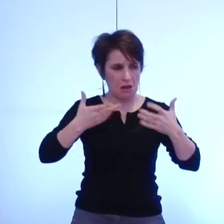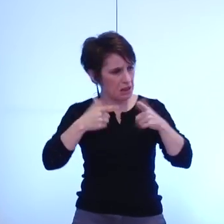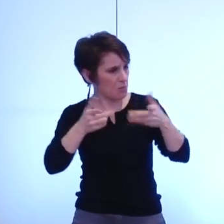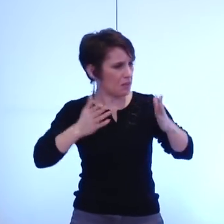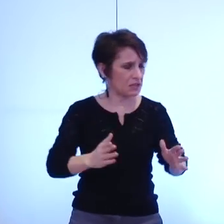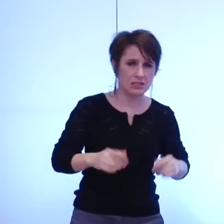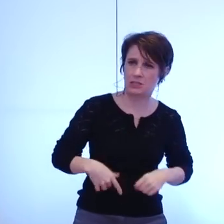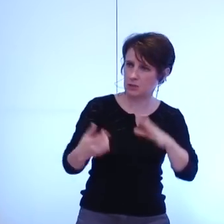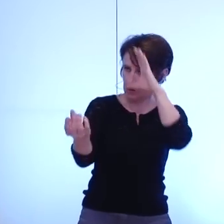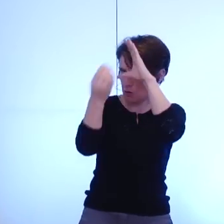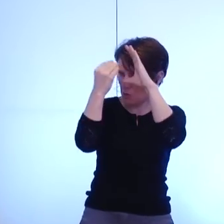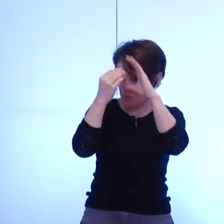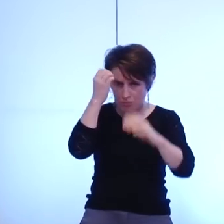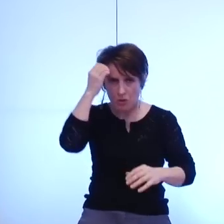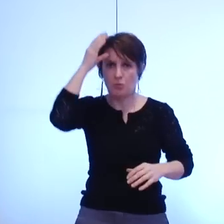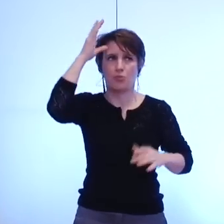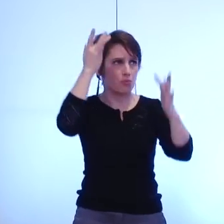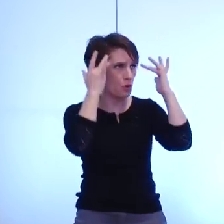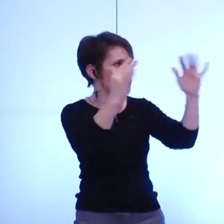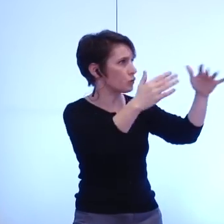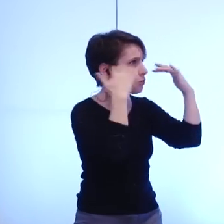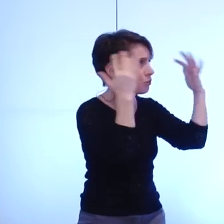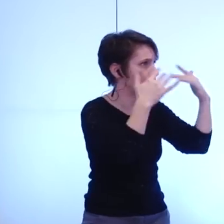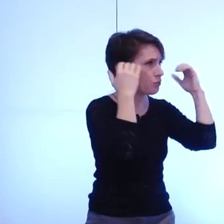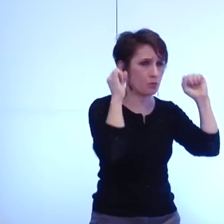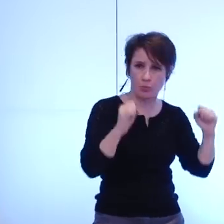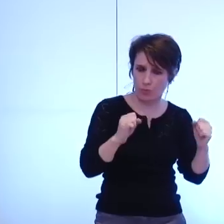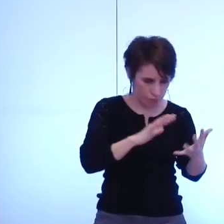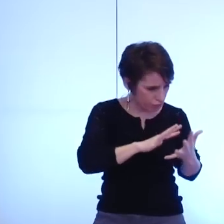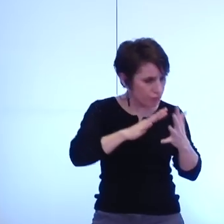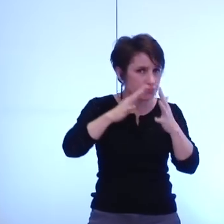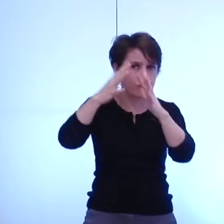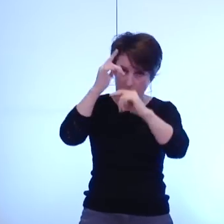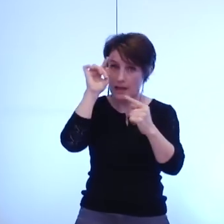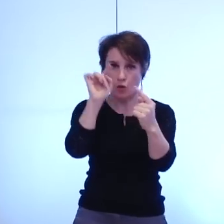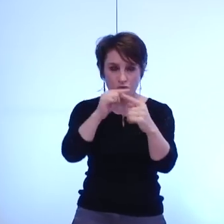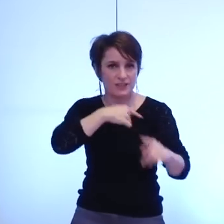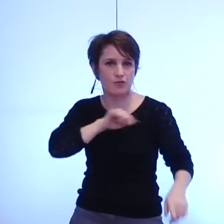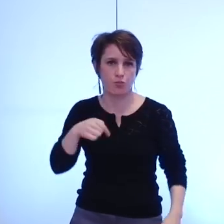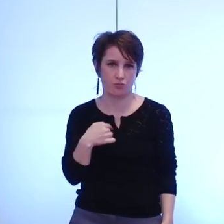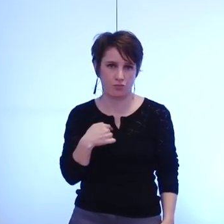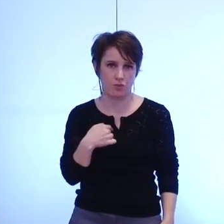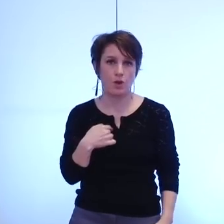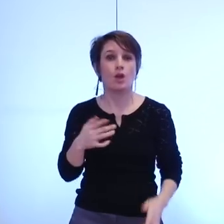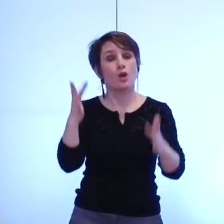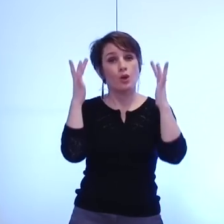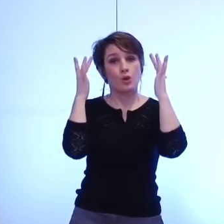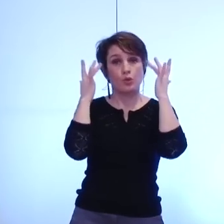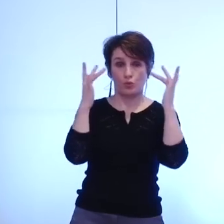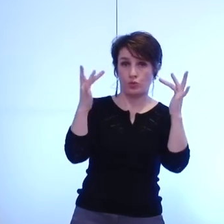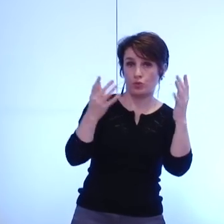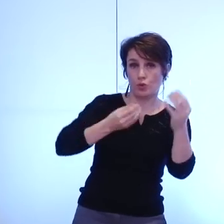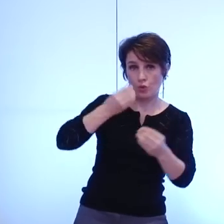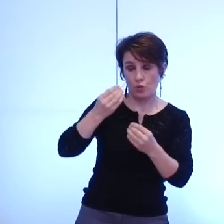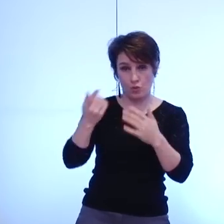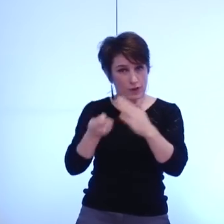c'est à la fois un objectif et un levier la culture comme l'éducation doivent être accessibles